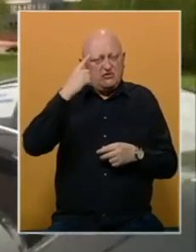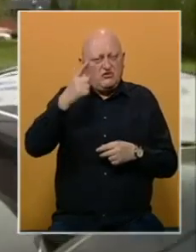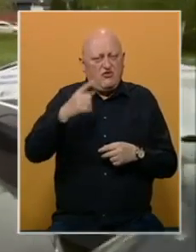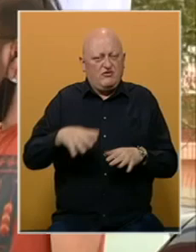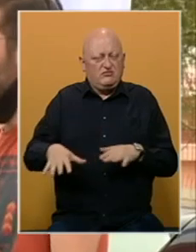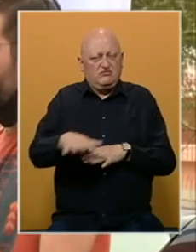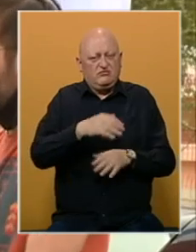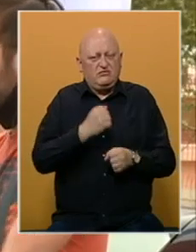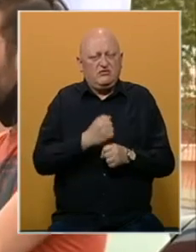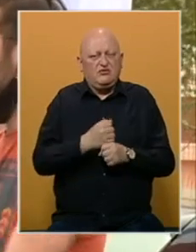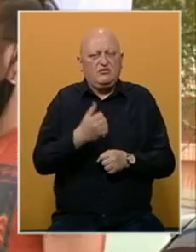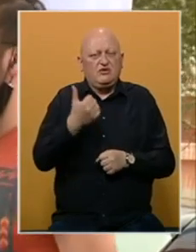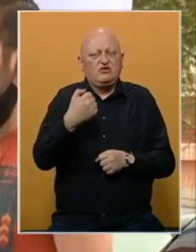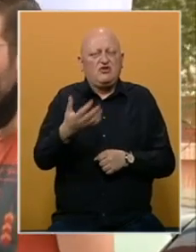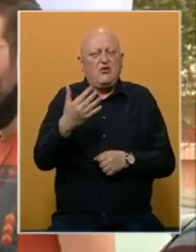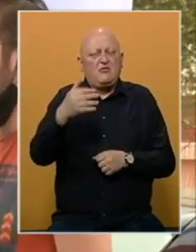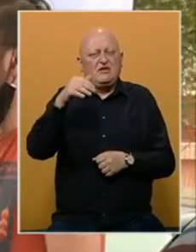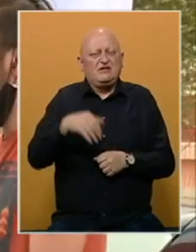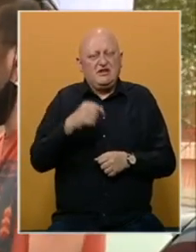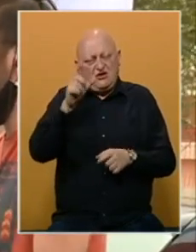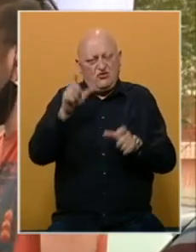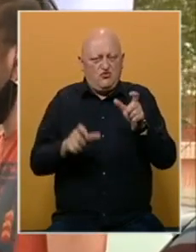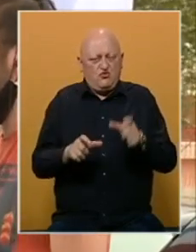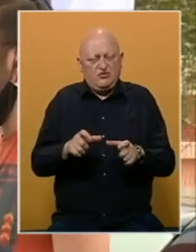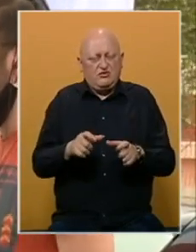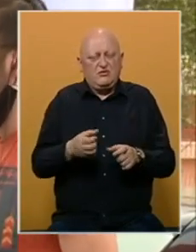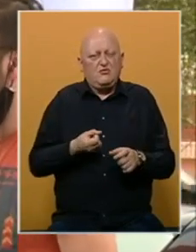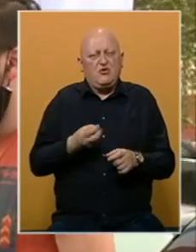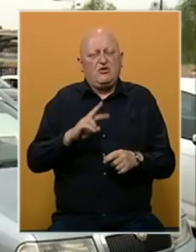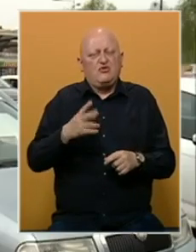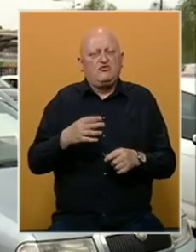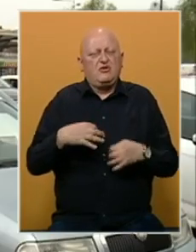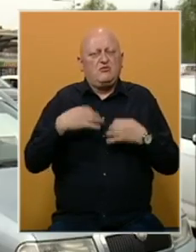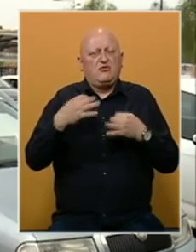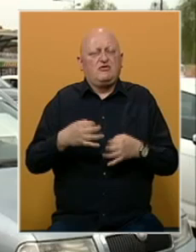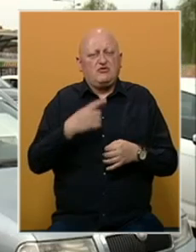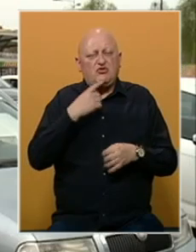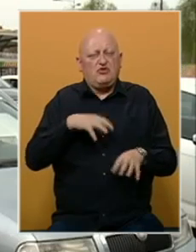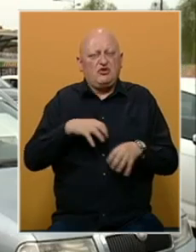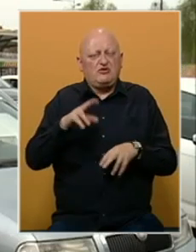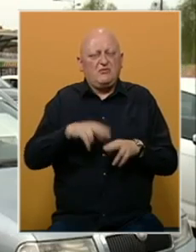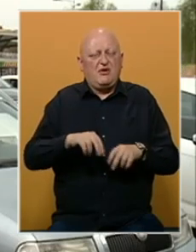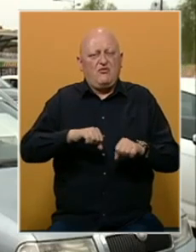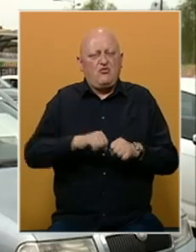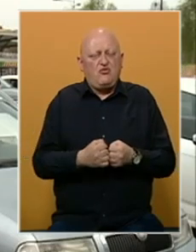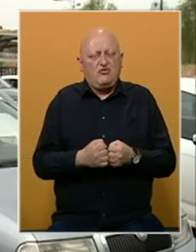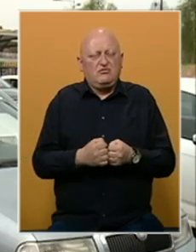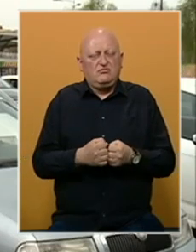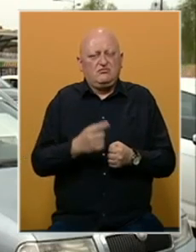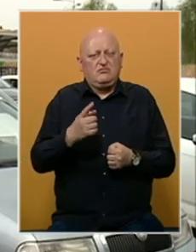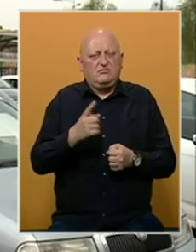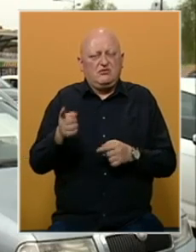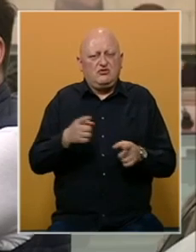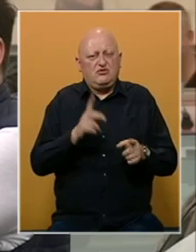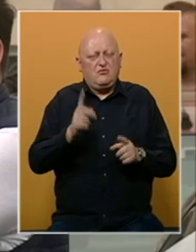ovom sektoru radi više od 150.000 ljudi, ali i da su brojne druge profesije čija su radnička prava ugrožena. Dodaje da jedni za